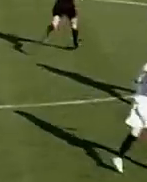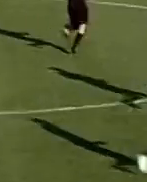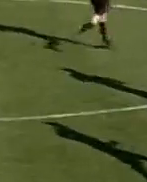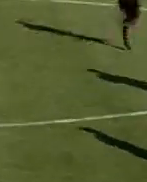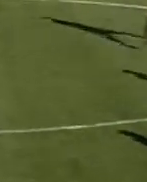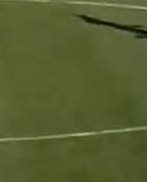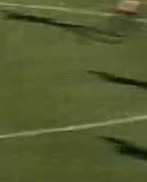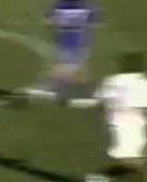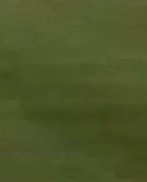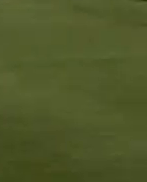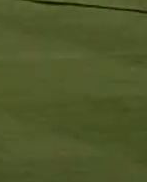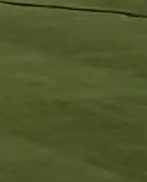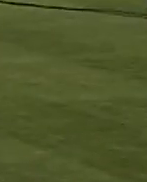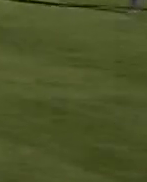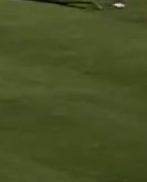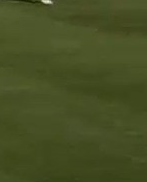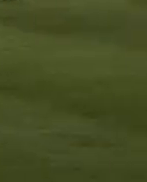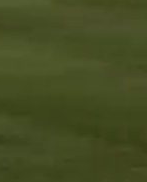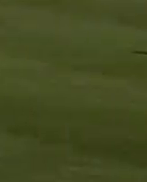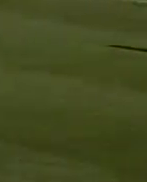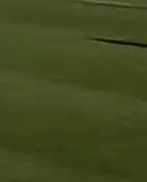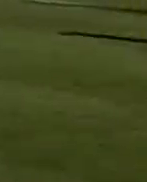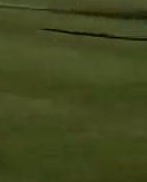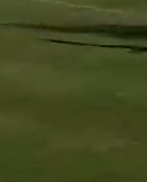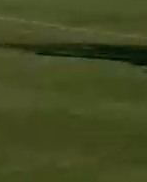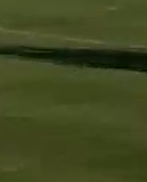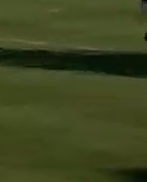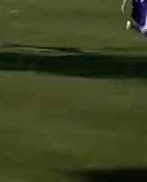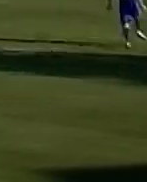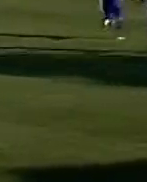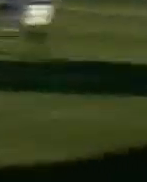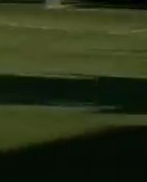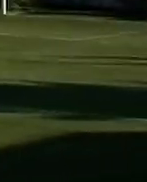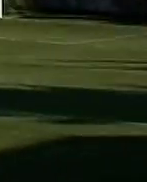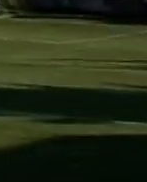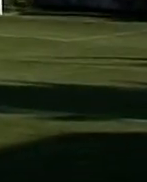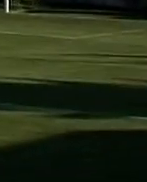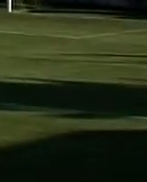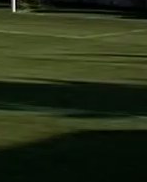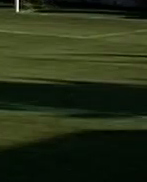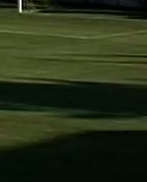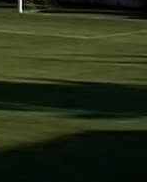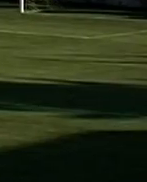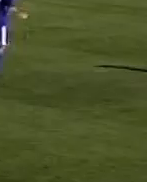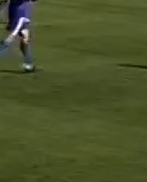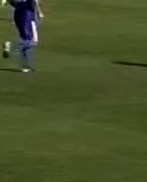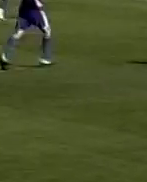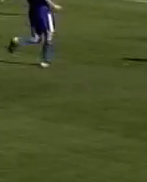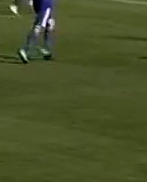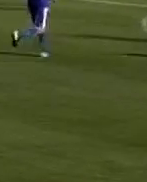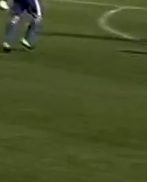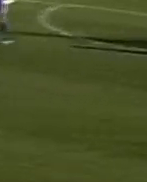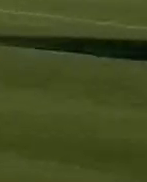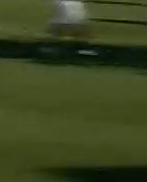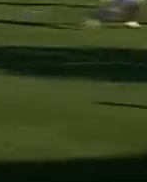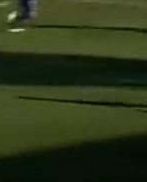Першим на десятій хвилині програв дуель голкіперу гостей нападник Євген Фальковський. За 11 хвилин форвард із вбивчої позиції влучив